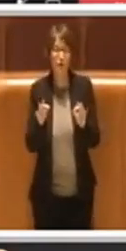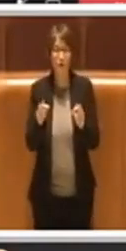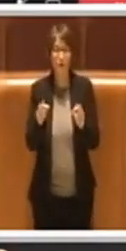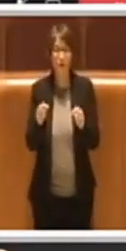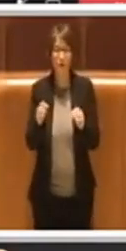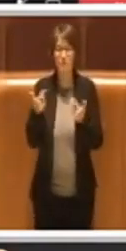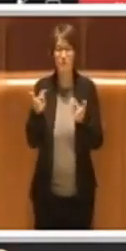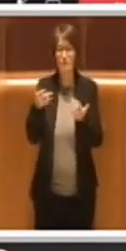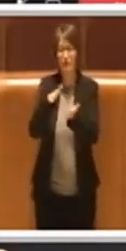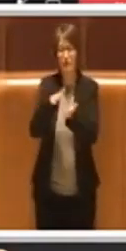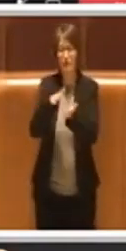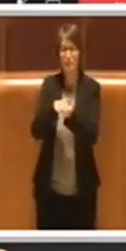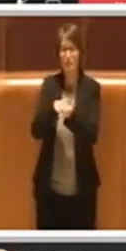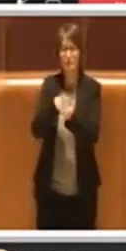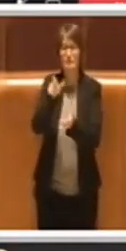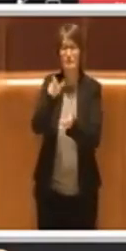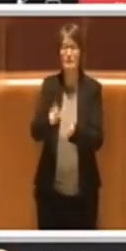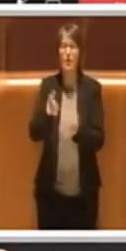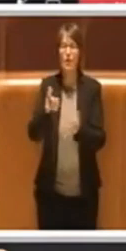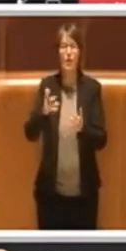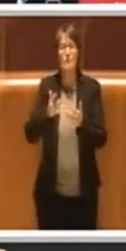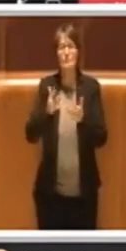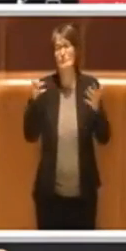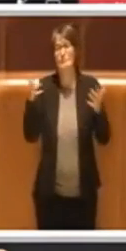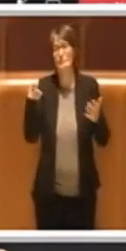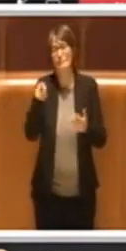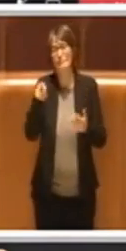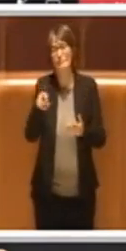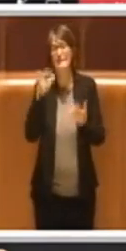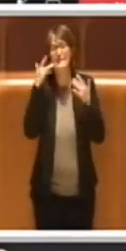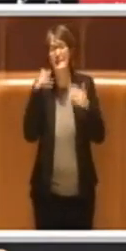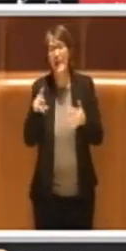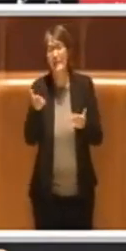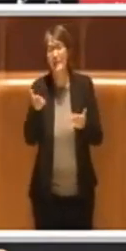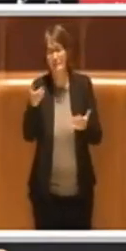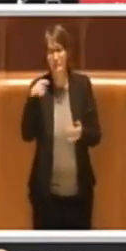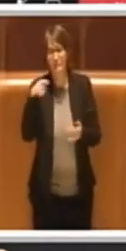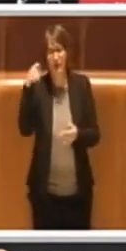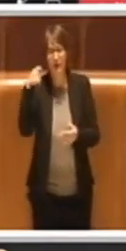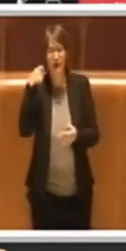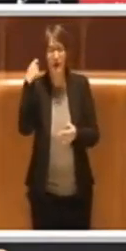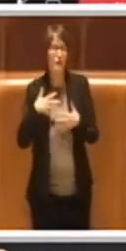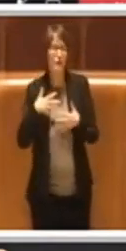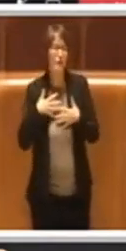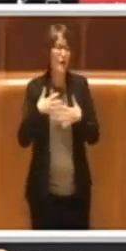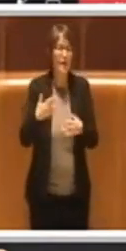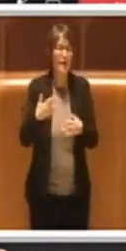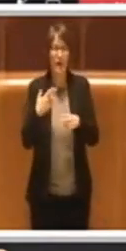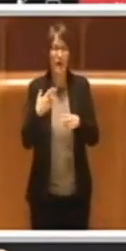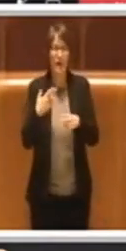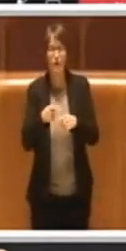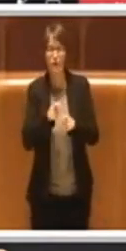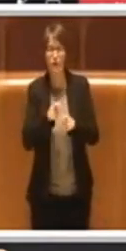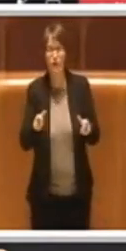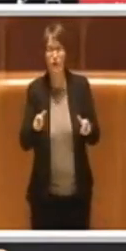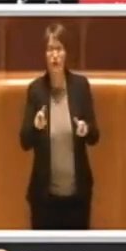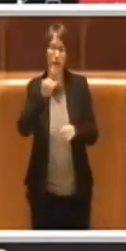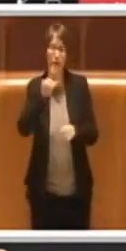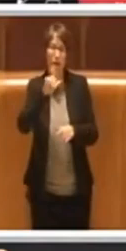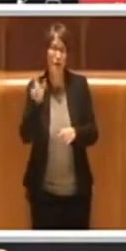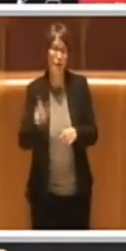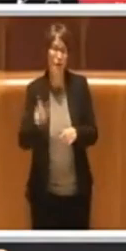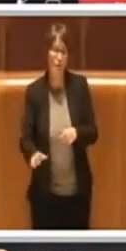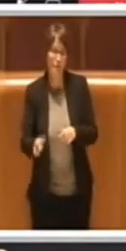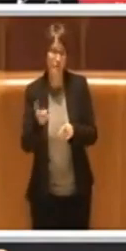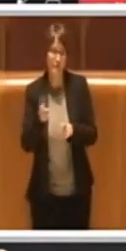gigante semplice come proietti, uno proprio degli attori più amati dagli italiani, in particolare dai romani. È riduttivo veramente